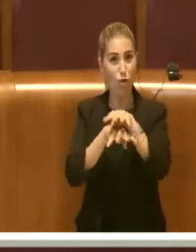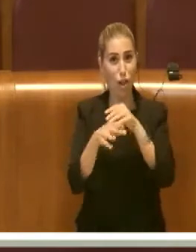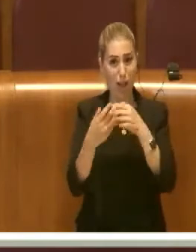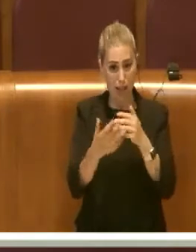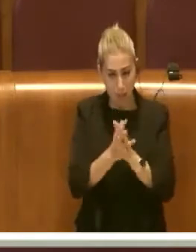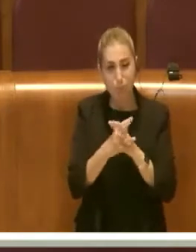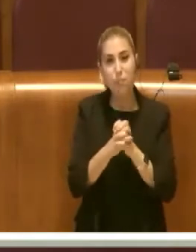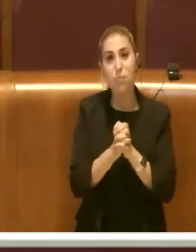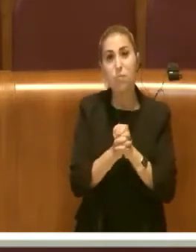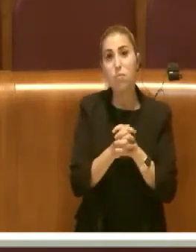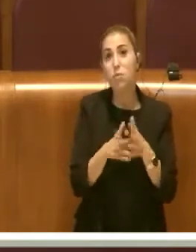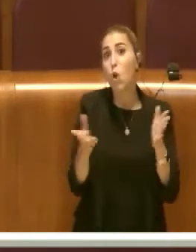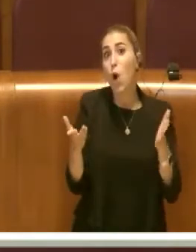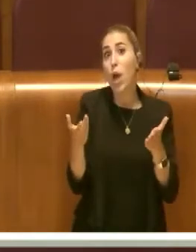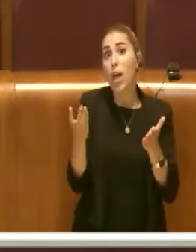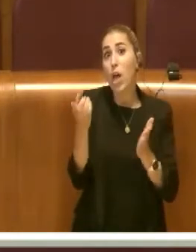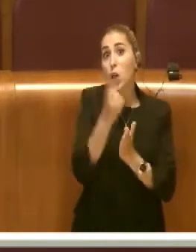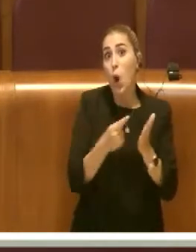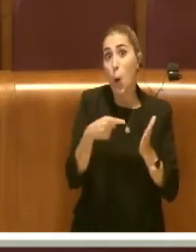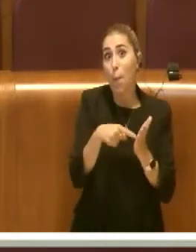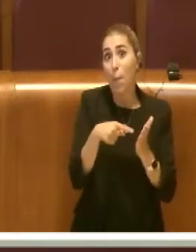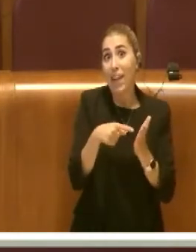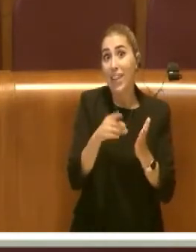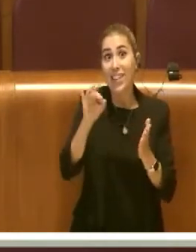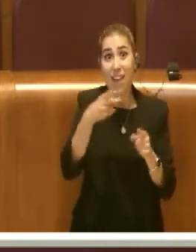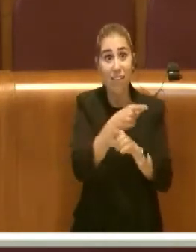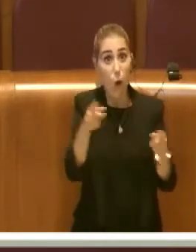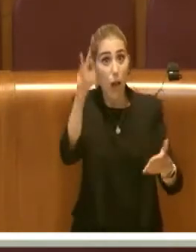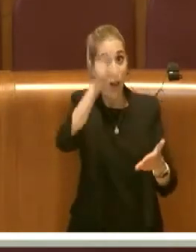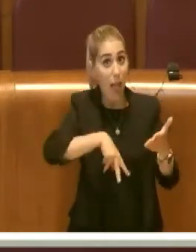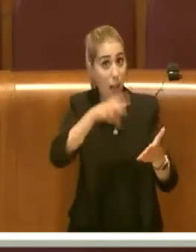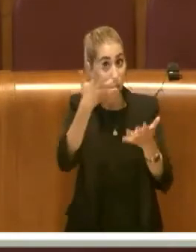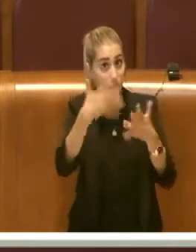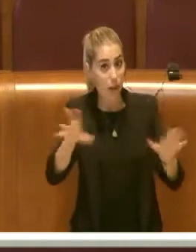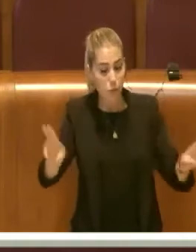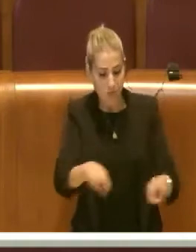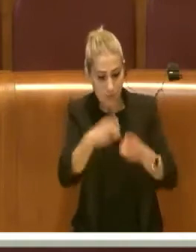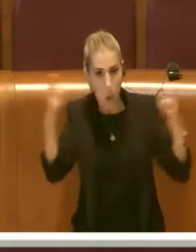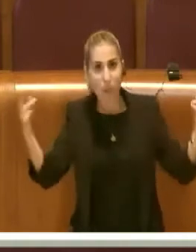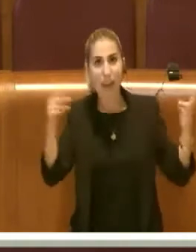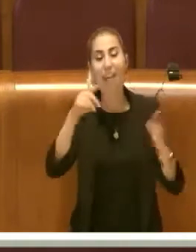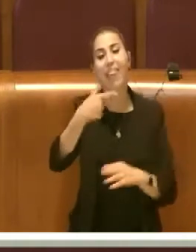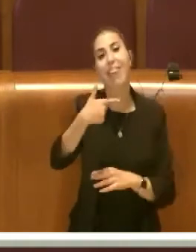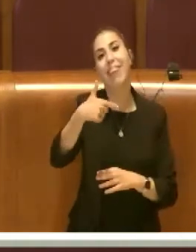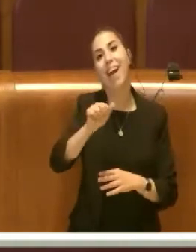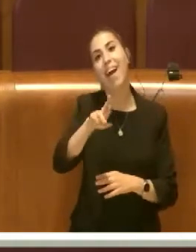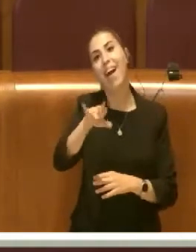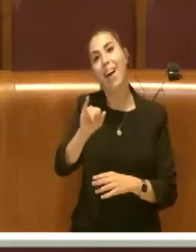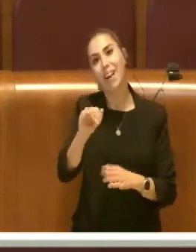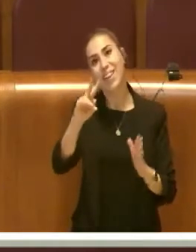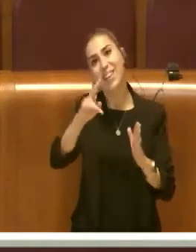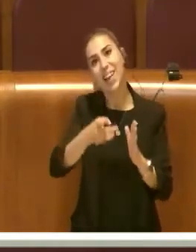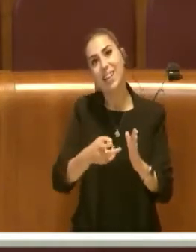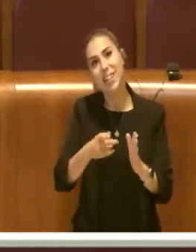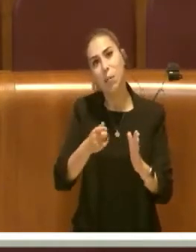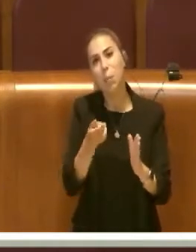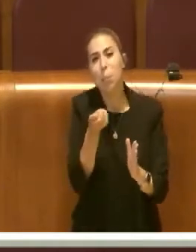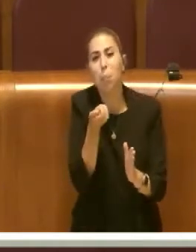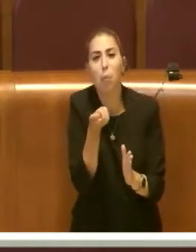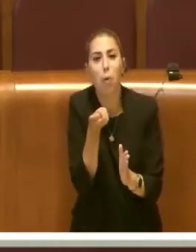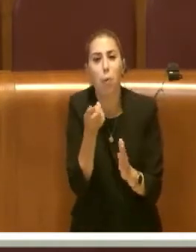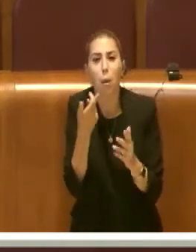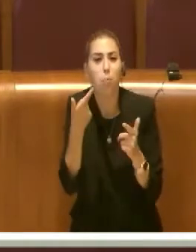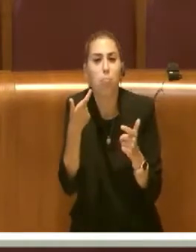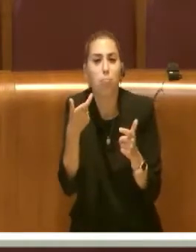votando, perché se avessero letto i documenti scoprirebbero che la Tari è in leggerissima diminuzione.